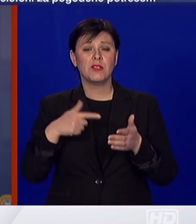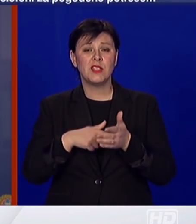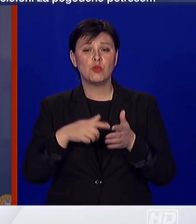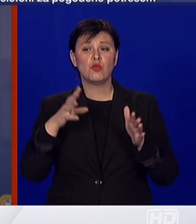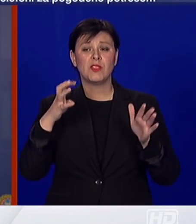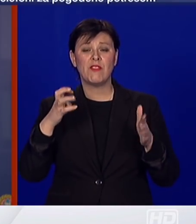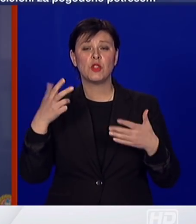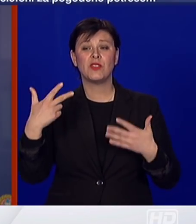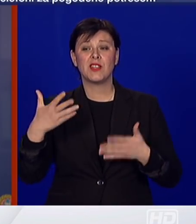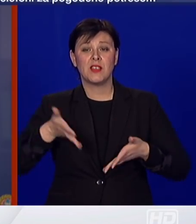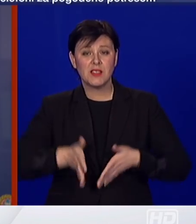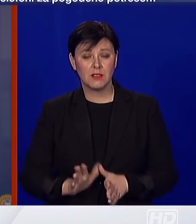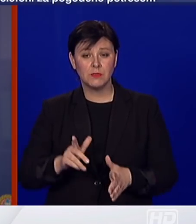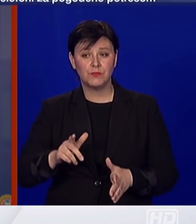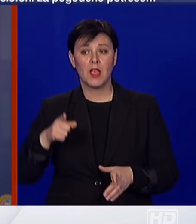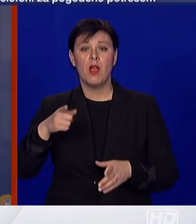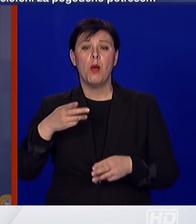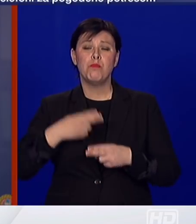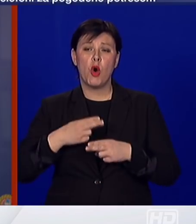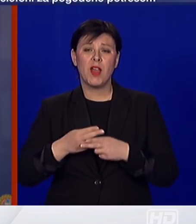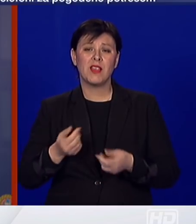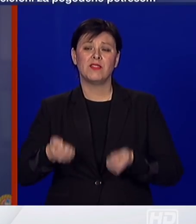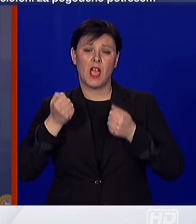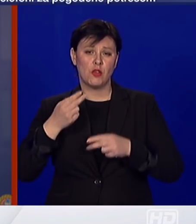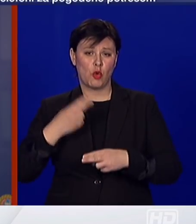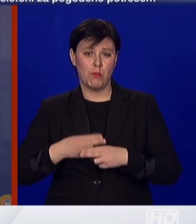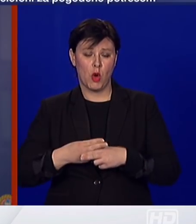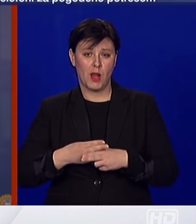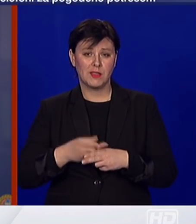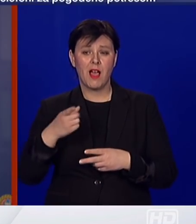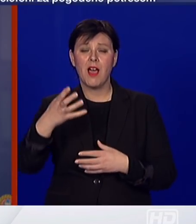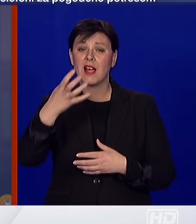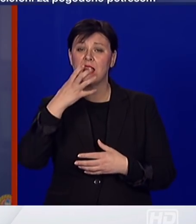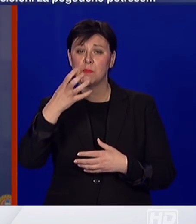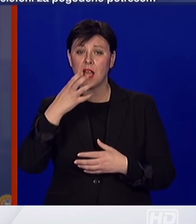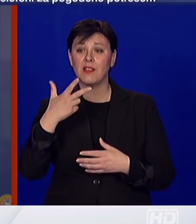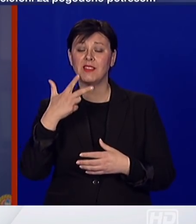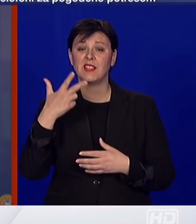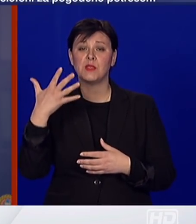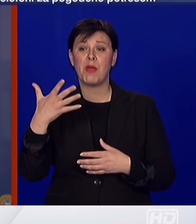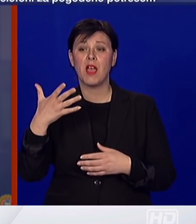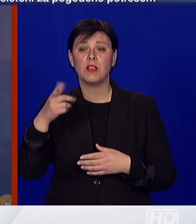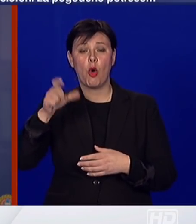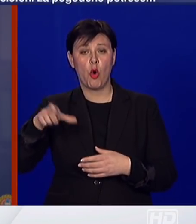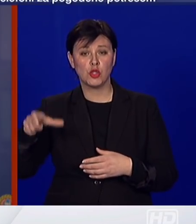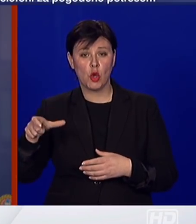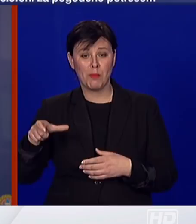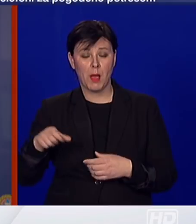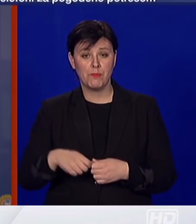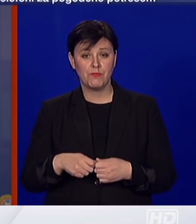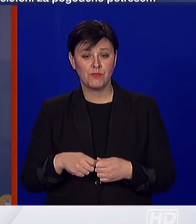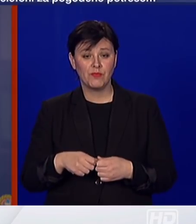godište i bolovio od više kroničnih bolesti. Na respiratoru je 35 bolesnika, znači jedan